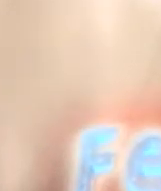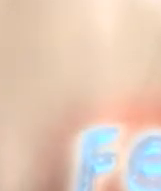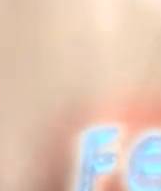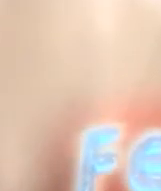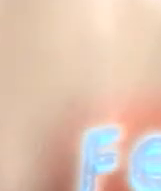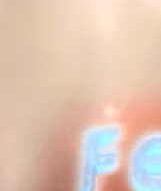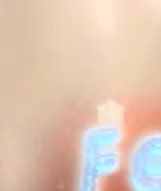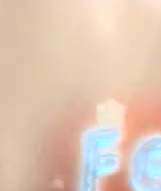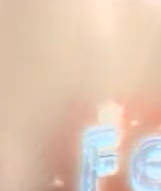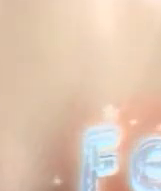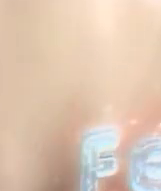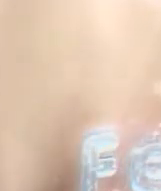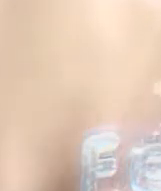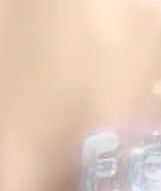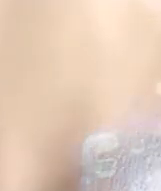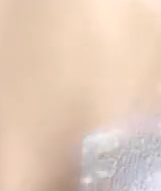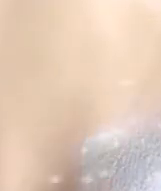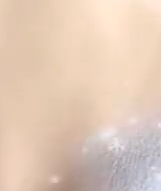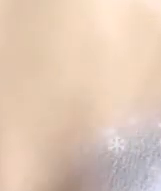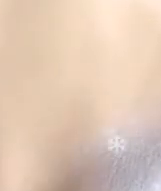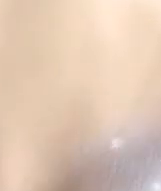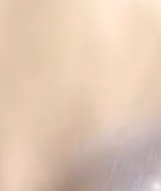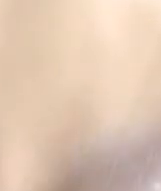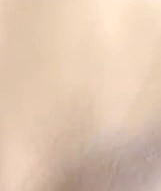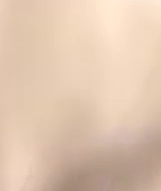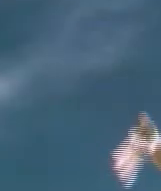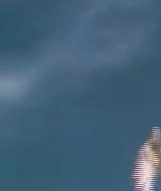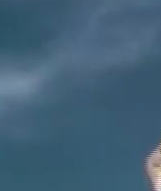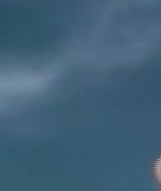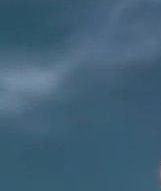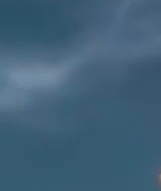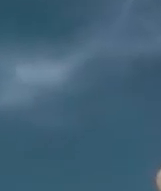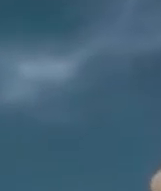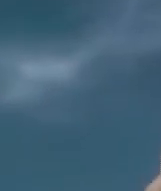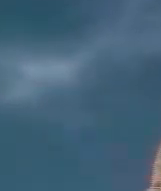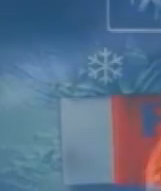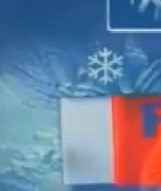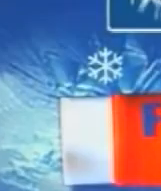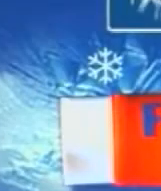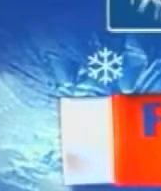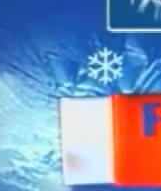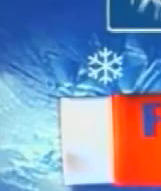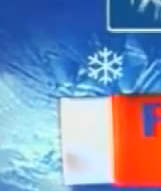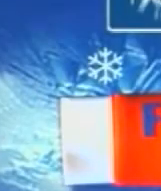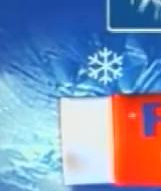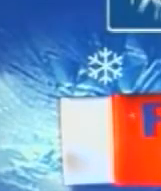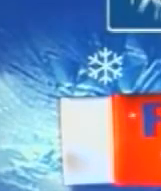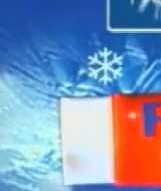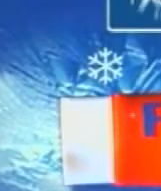Fenistil gel. Najbolji prijatelj vaše kože nakon ujeda insekata, opekotina od sunca i kožnih alergija.